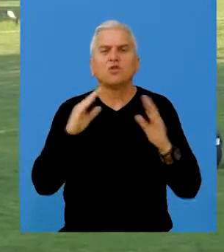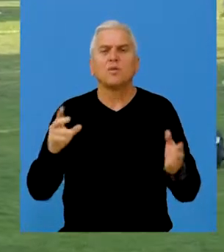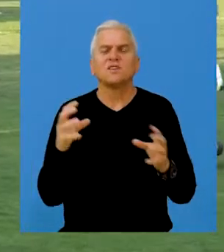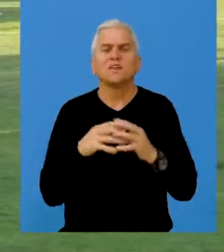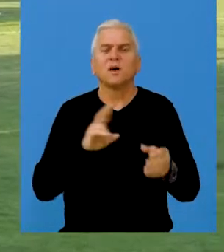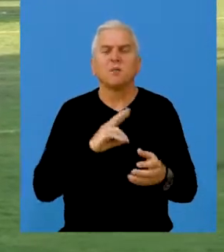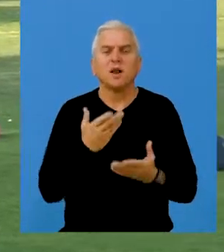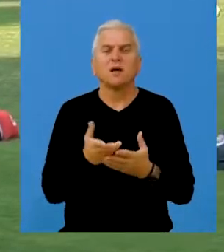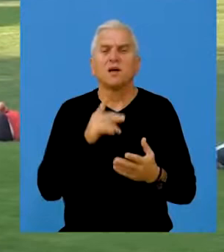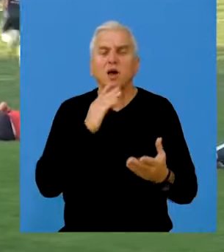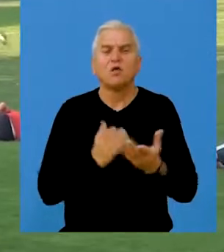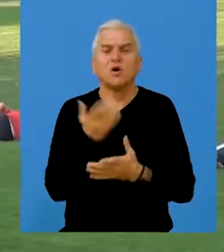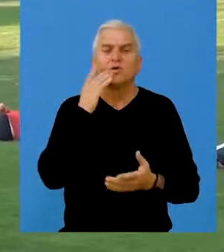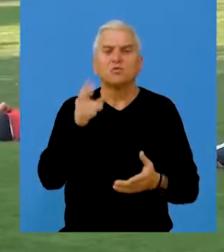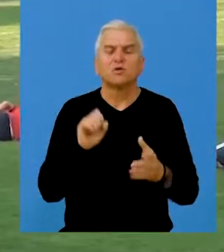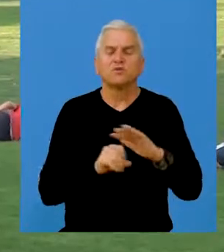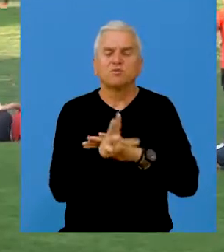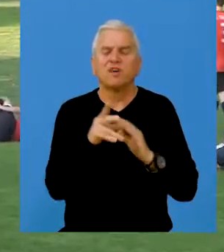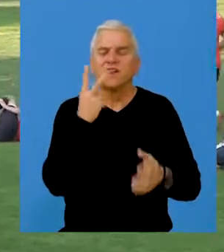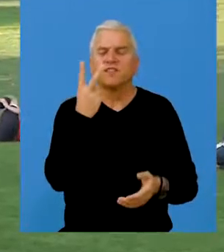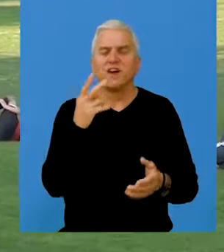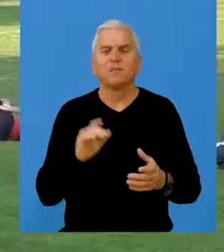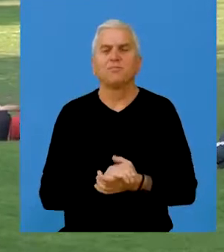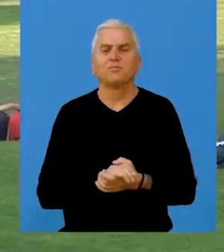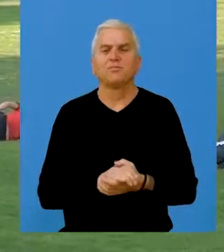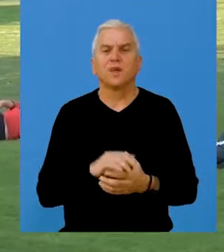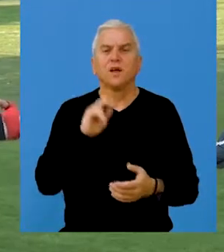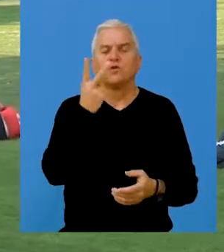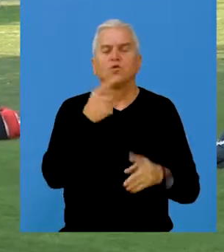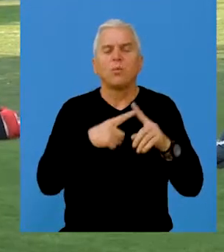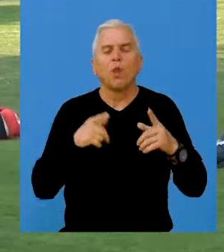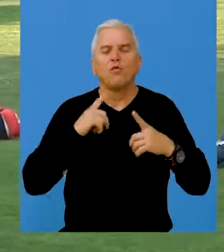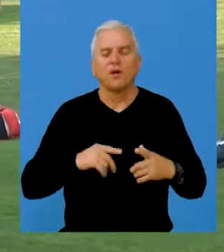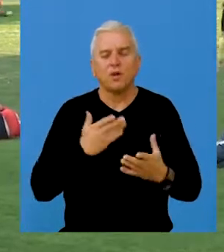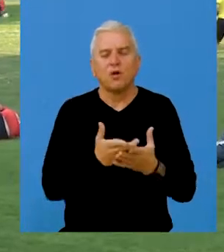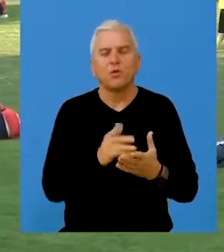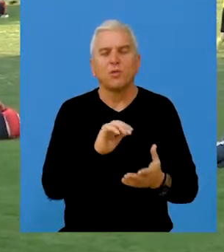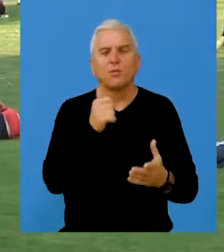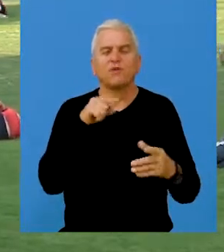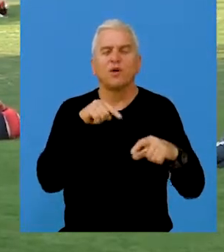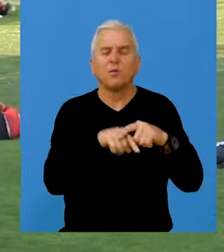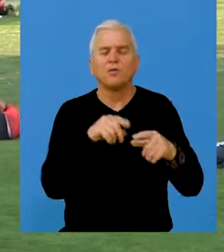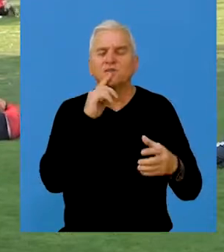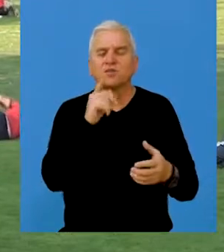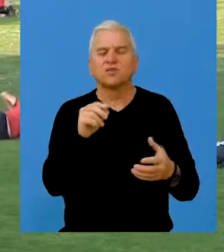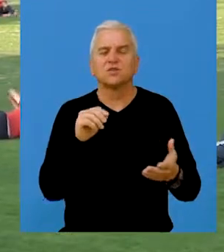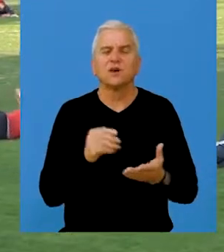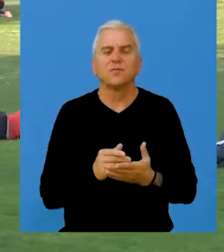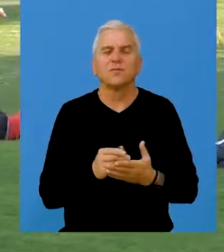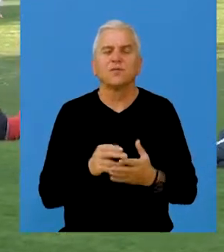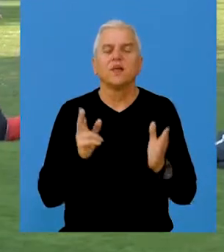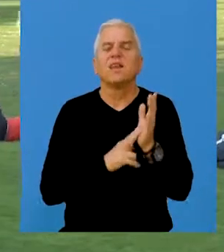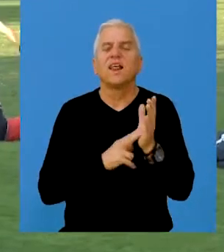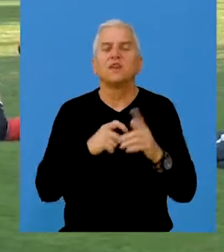domaća ekipa, a od kojih su uspeli da realizuju samo dve, i to u drugom polu vremenu. Prvi u listu strelaca